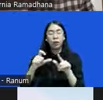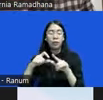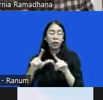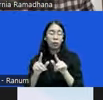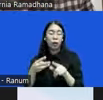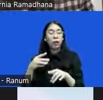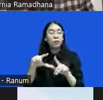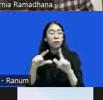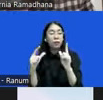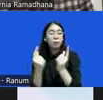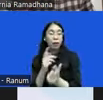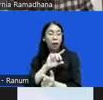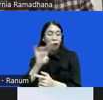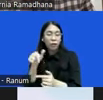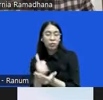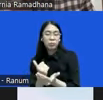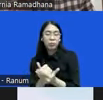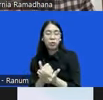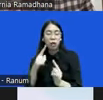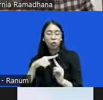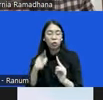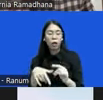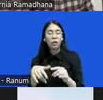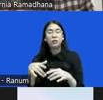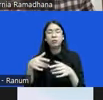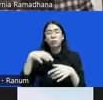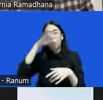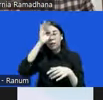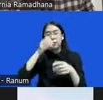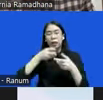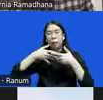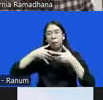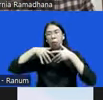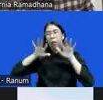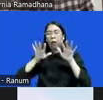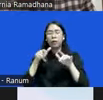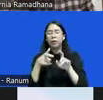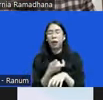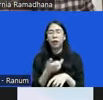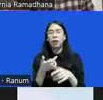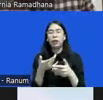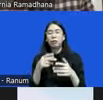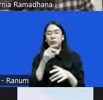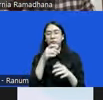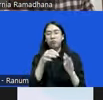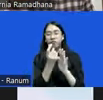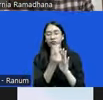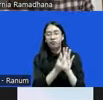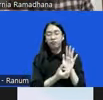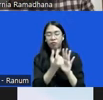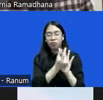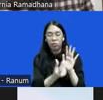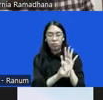juga merupakan tugas kepolisian yang kebablasan di dalam RUU Polri. Teman-teman, ini bahayanya.